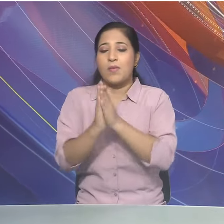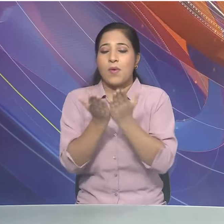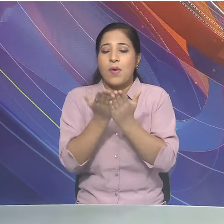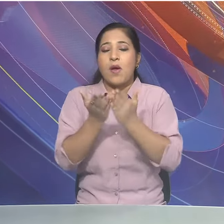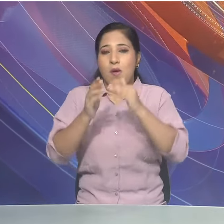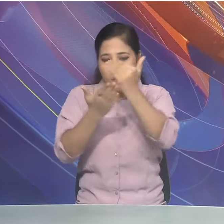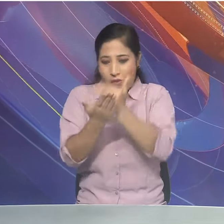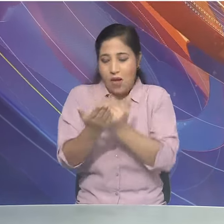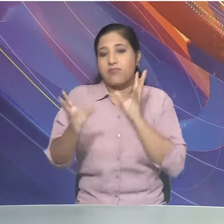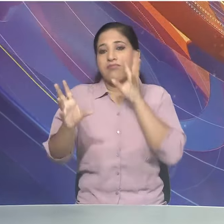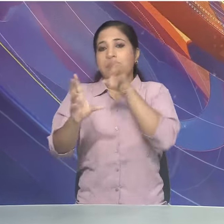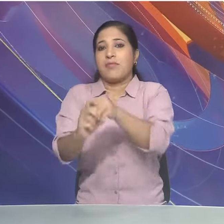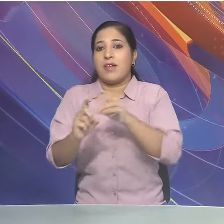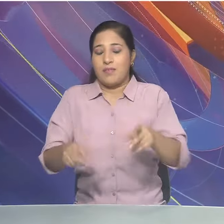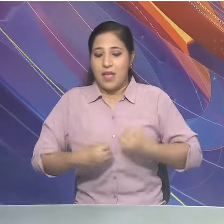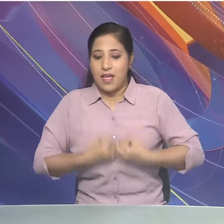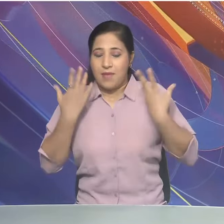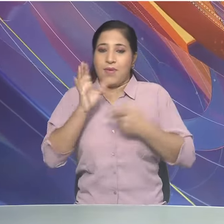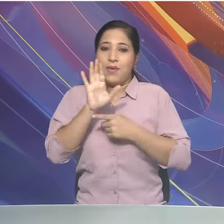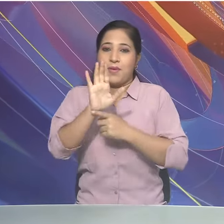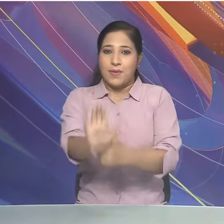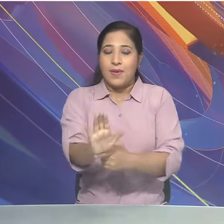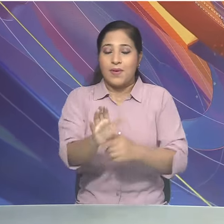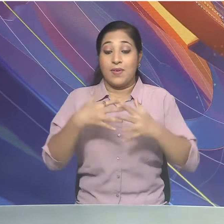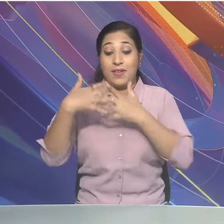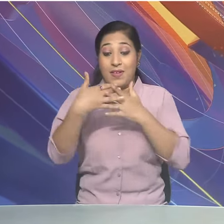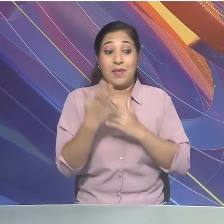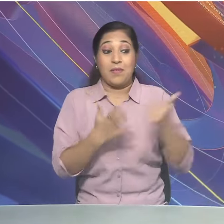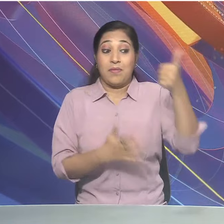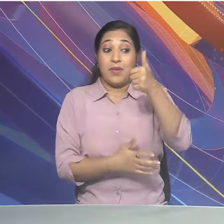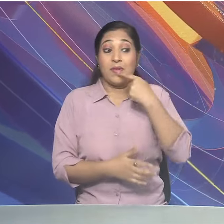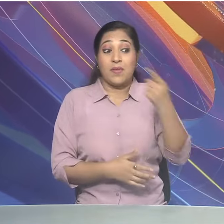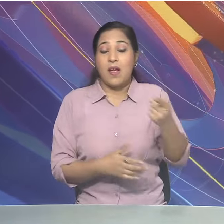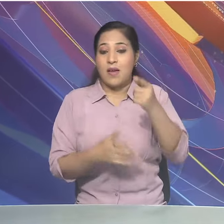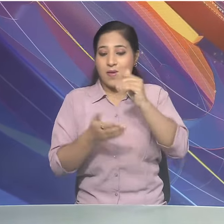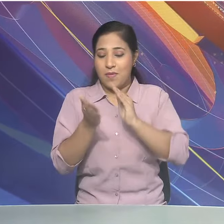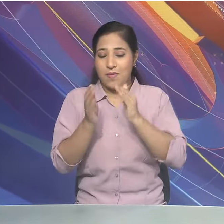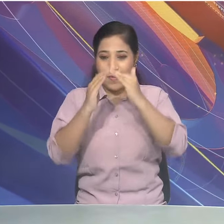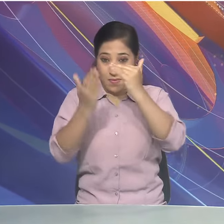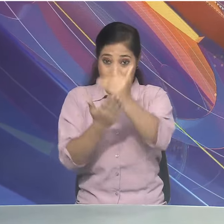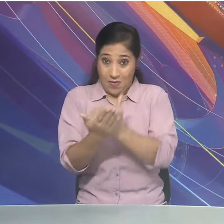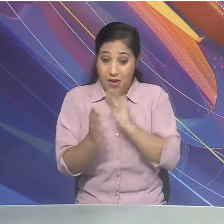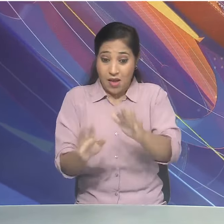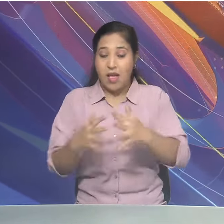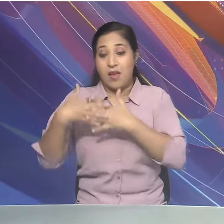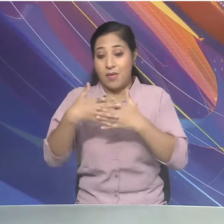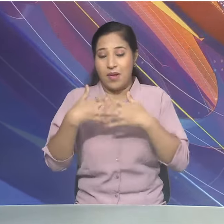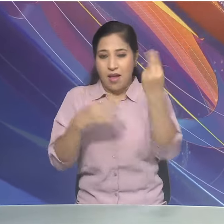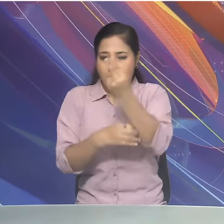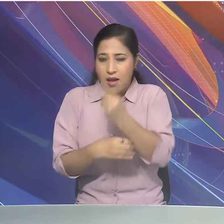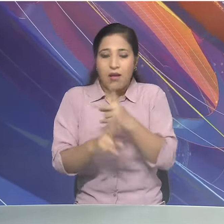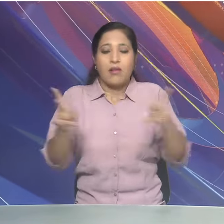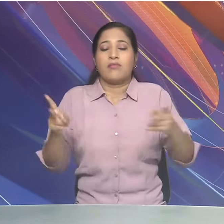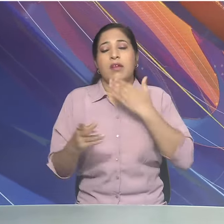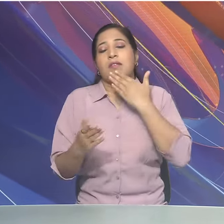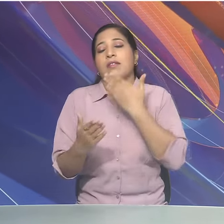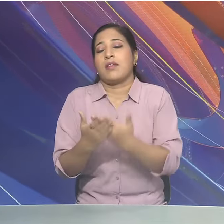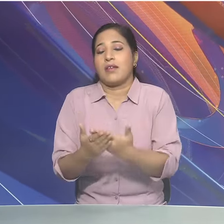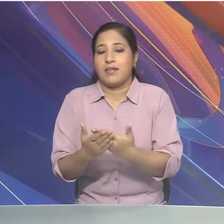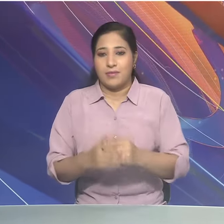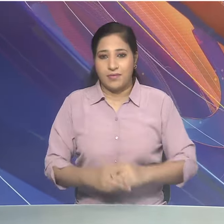अपनी प्रसन्नता जाहिर करते हुए विदेश मंत्री ने इस आयोजन के लिए इंडो अमेरिकन आर्ट्स काउंसिल को धन्यवाद दिया